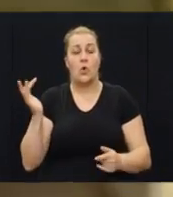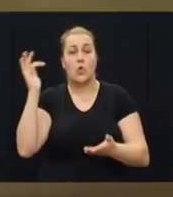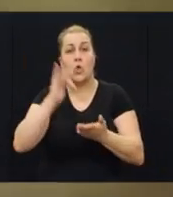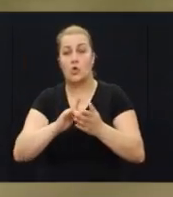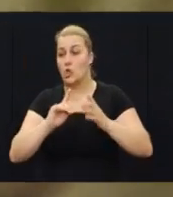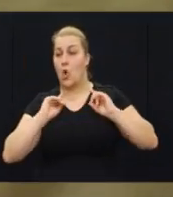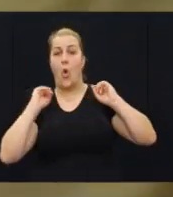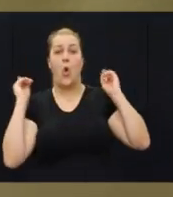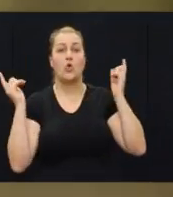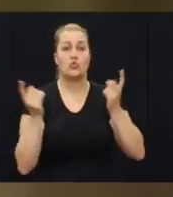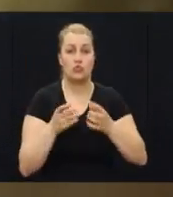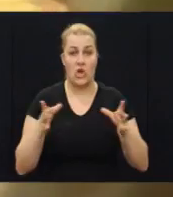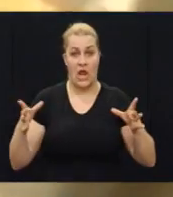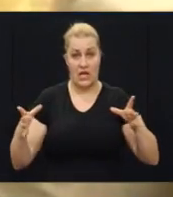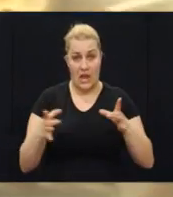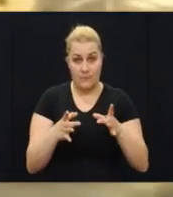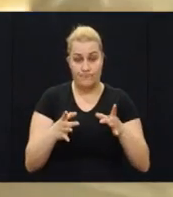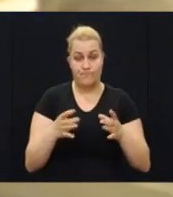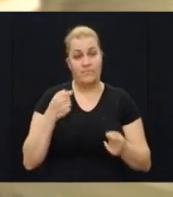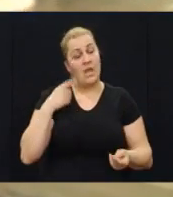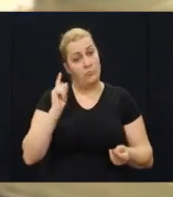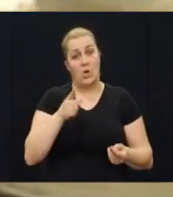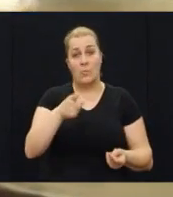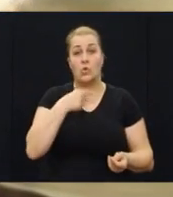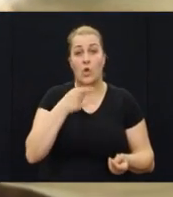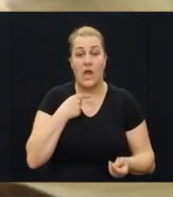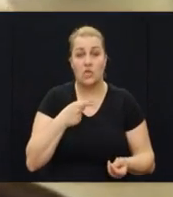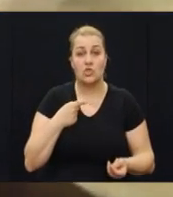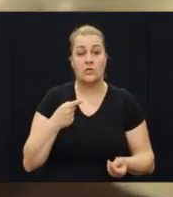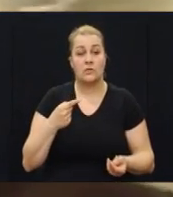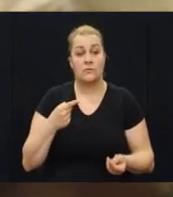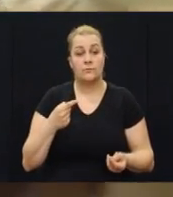došli smo u okruženje. Čak sam moram to spomenuti,